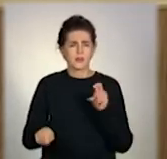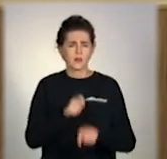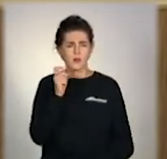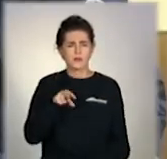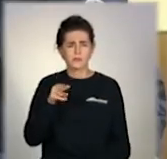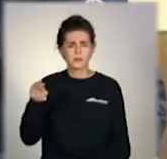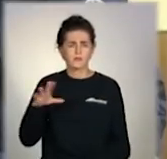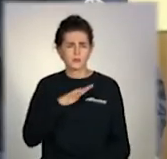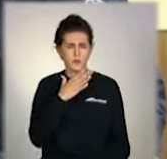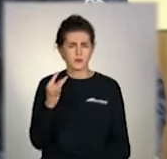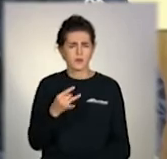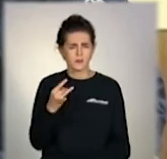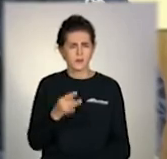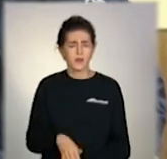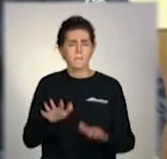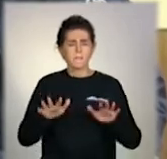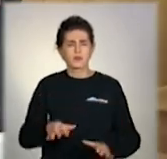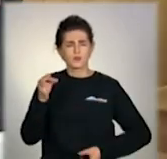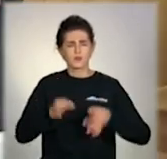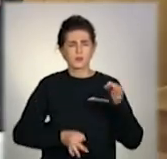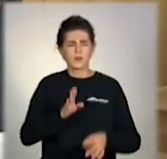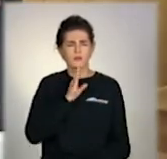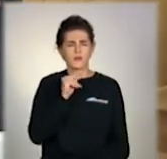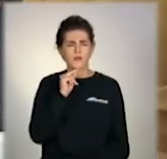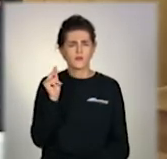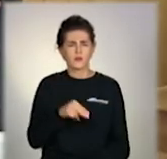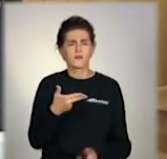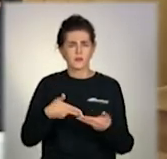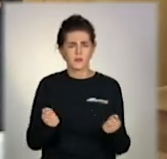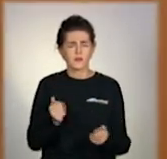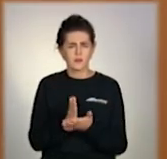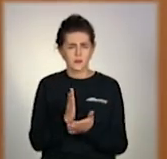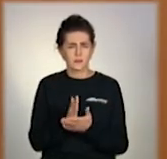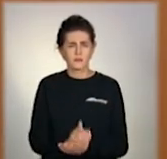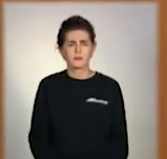-транспортної переговори. У залі суду підозрювана свою правилну визнала.